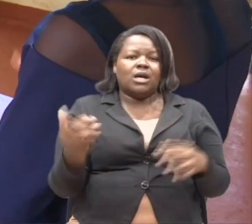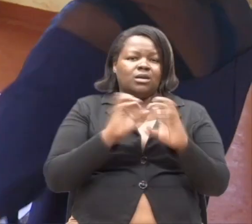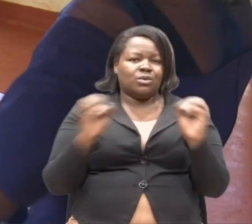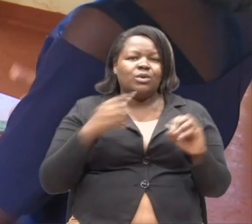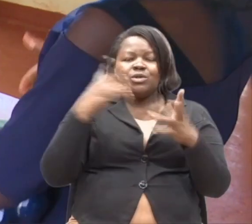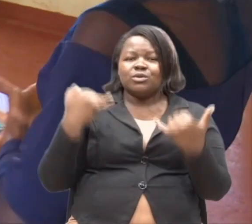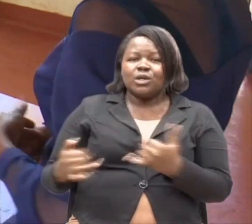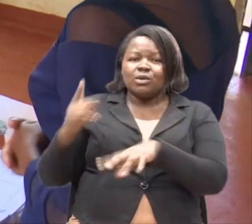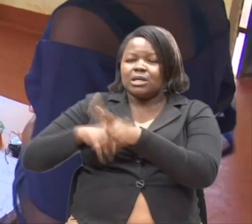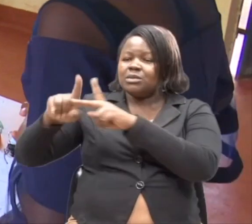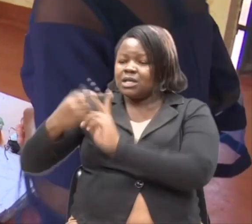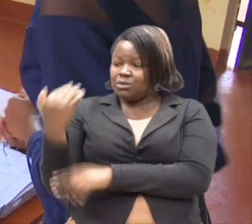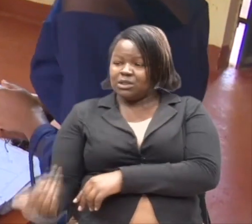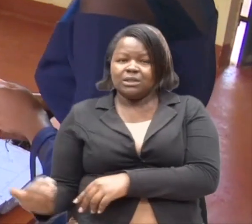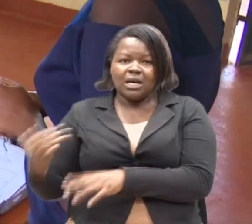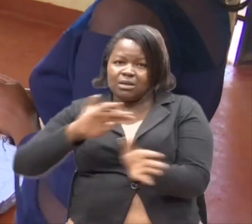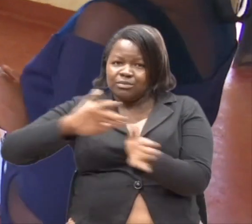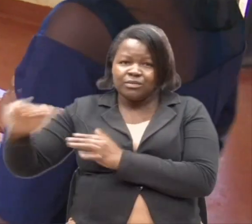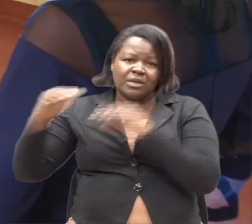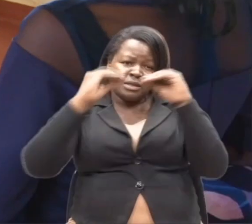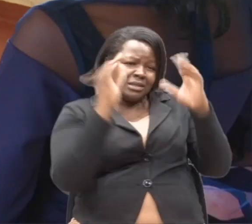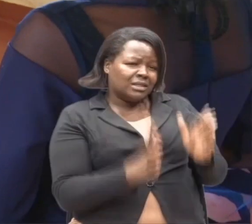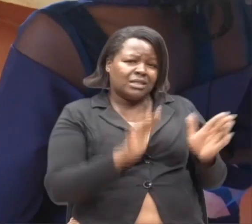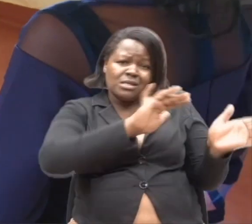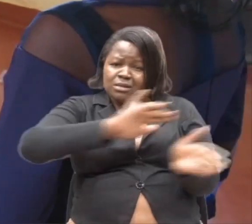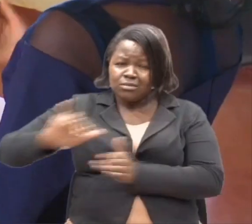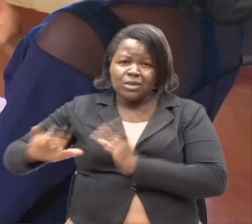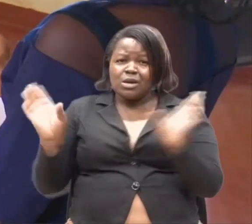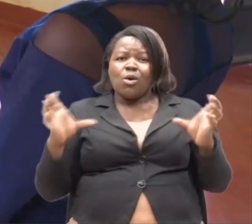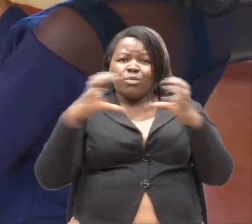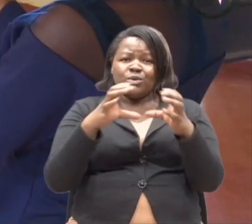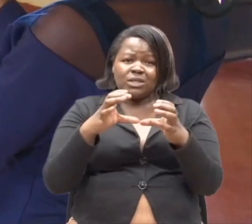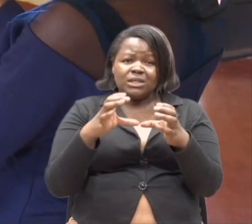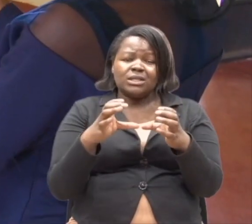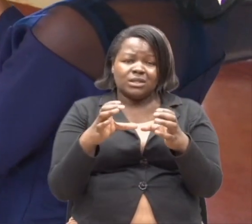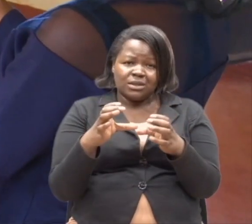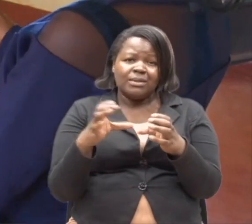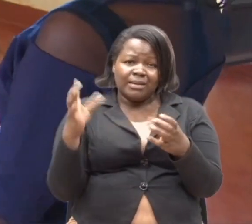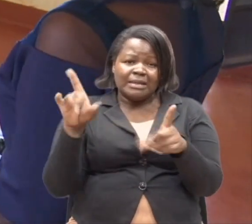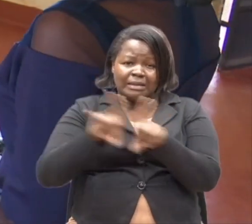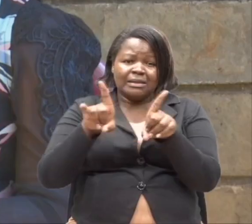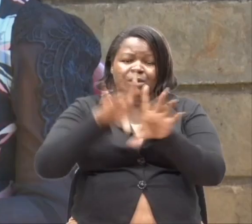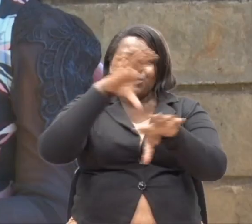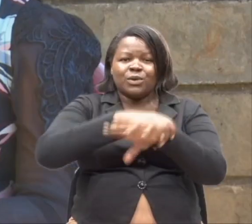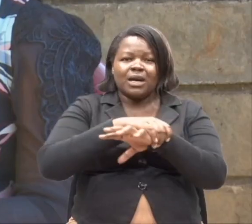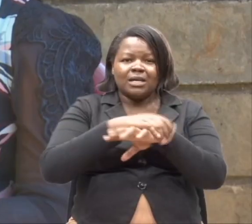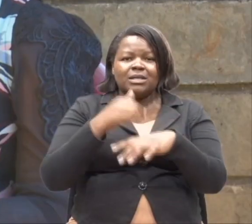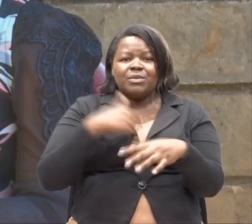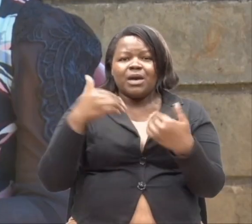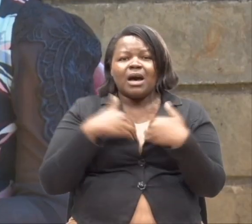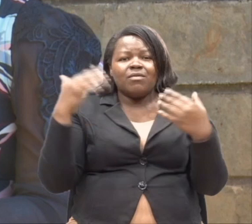wenyewe. Nikikuja kwa walimu. Nikikuja hata kwa community. Back to the community. Unapata ya kwamba